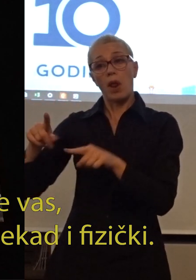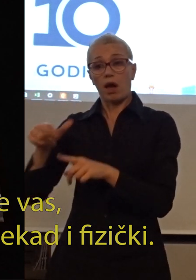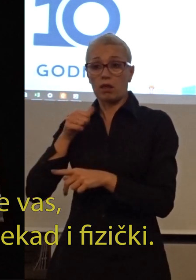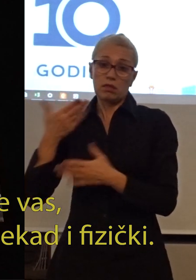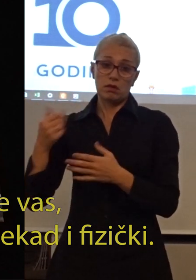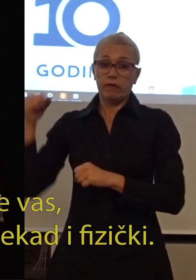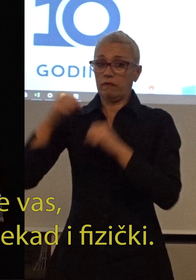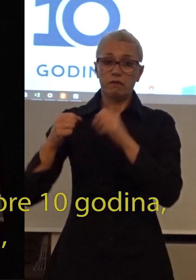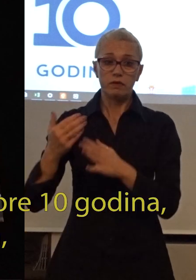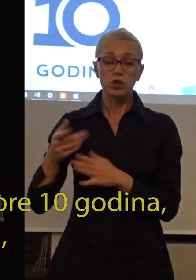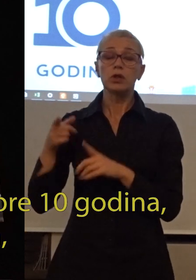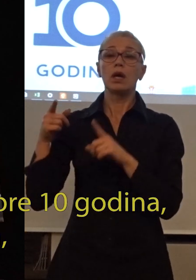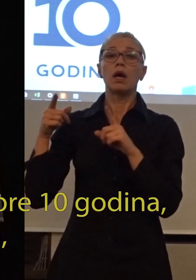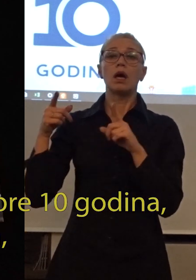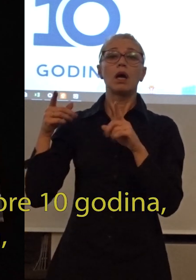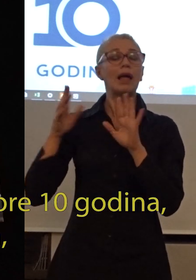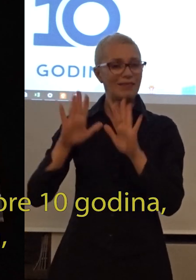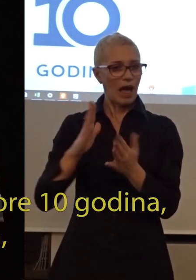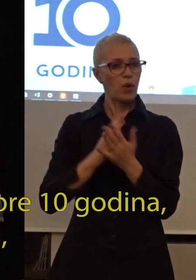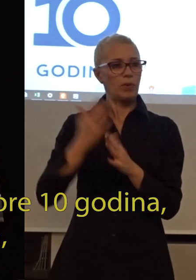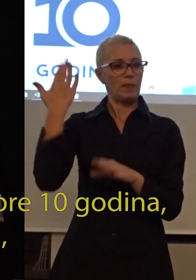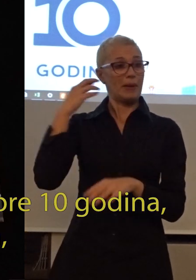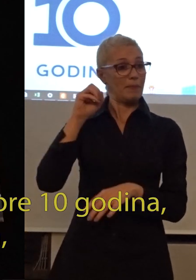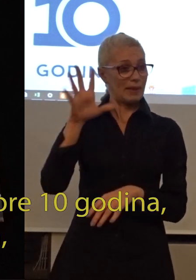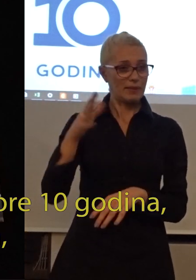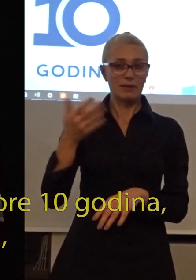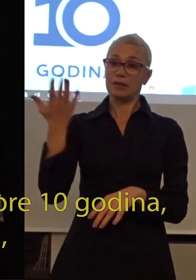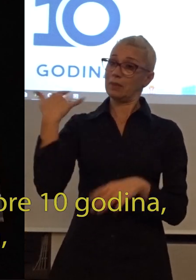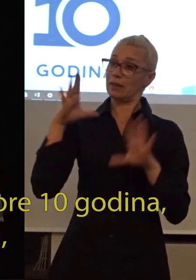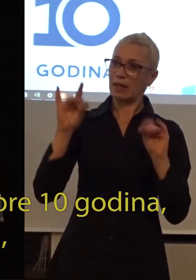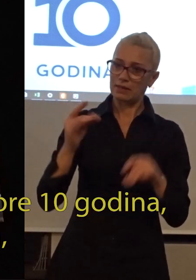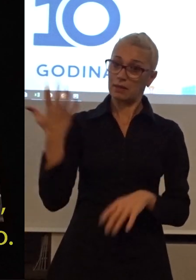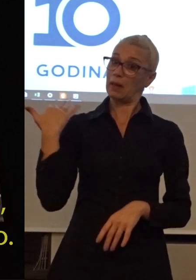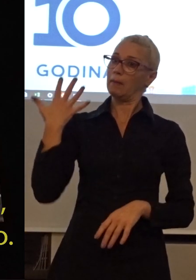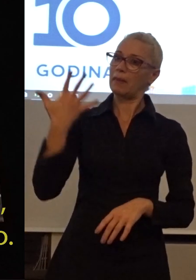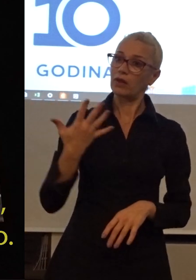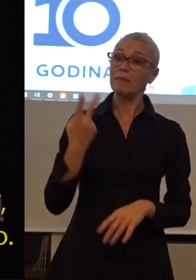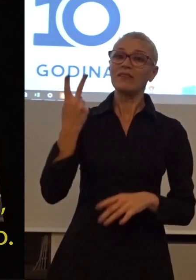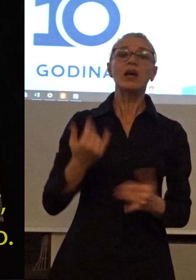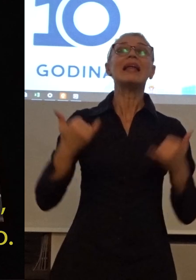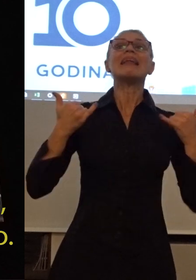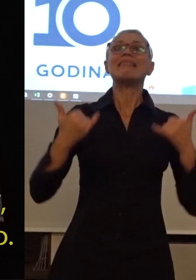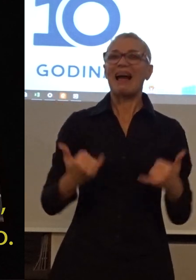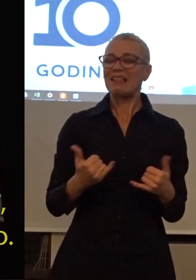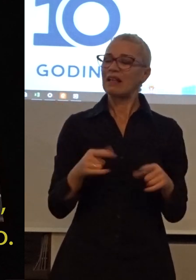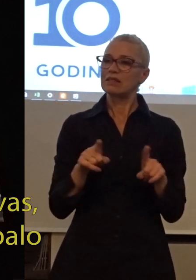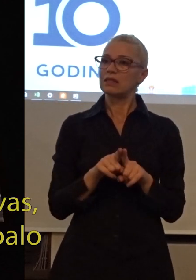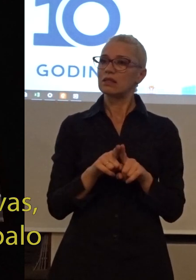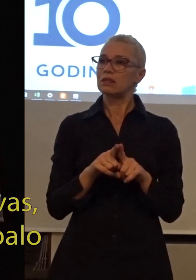ponekad i fizički. I tako je pre 15 godina, pre 10 godina, pre 5 godina, pre 2 godine danas.